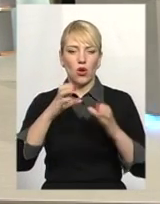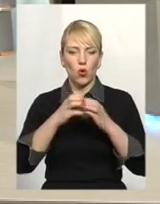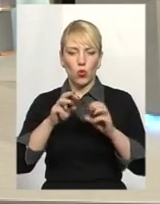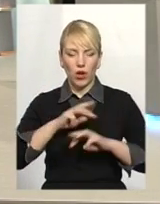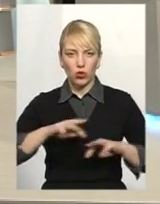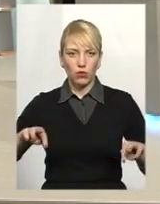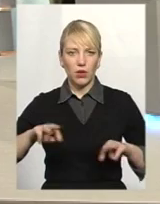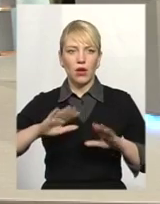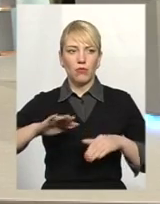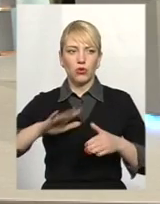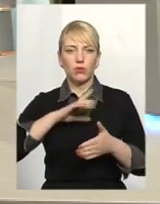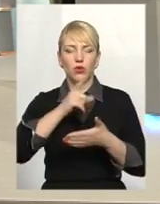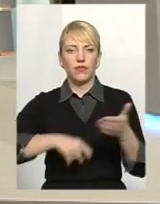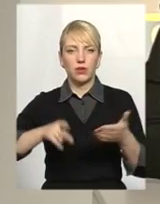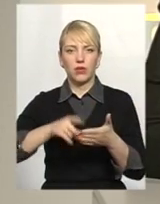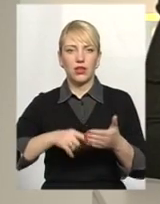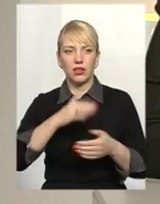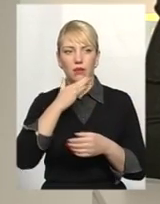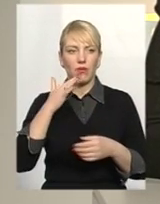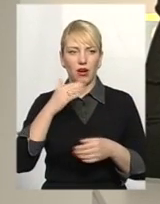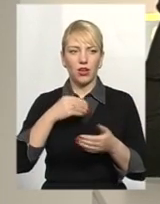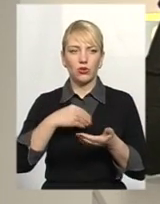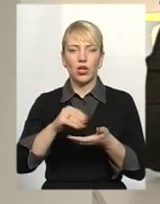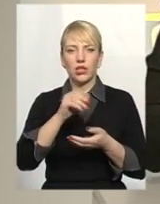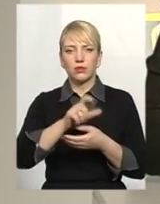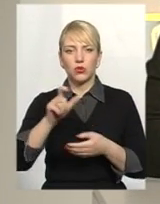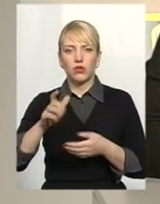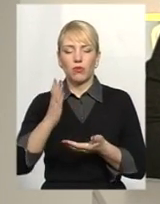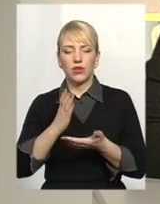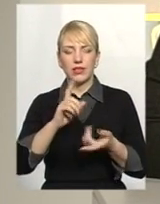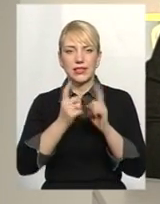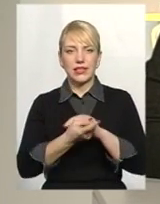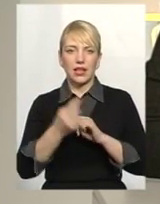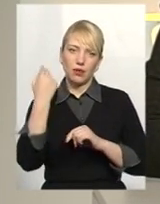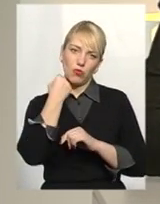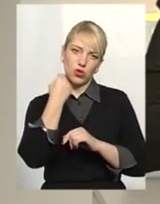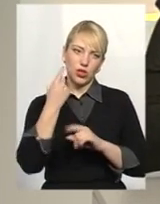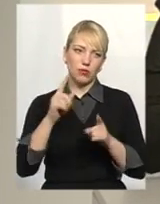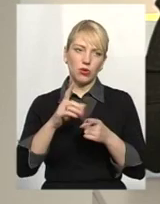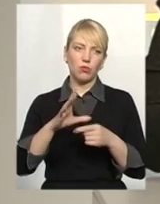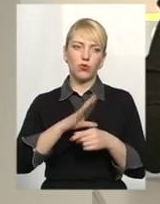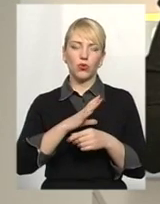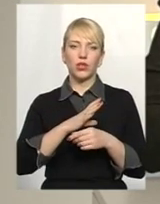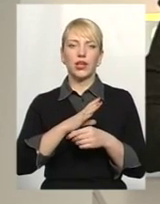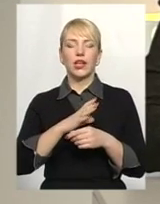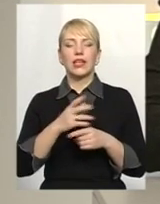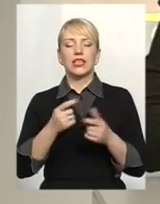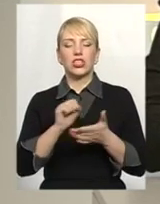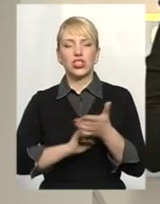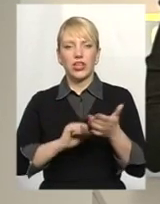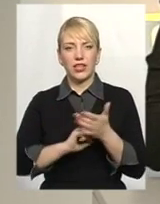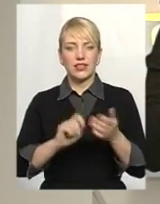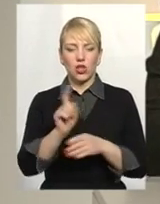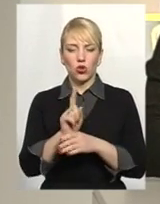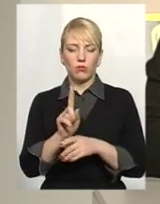потім відмінені, і чимало споживачів ще й боржниками через ті норми, які змінювалися в зв